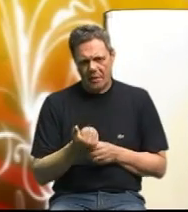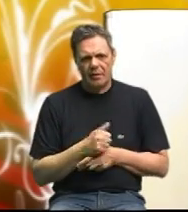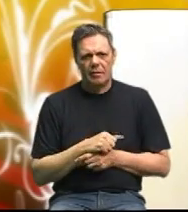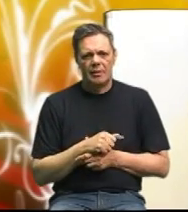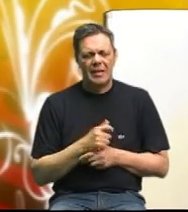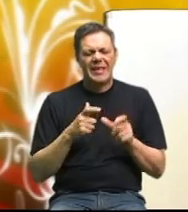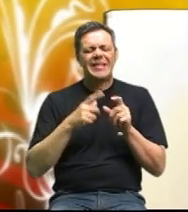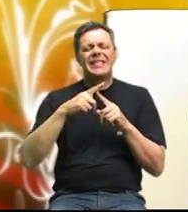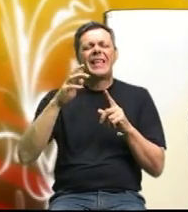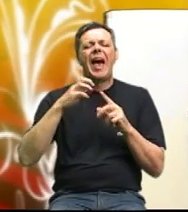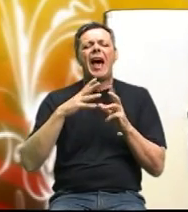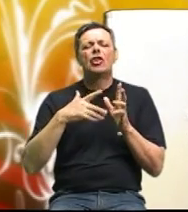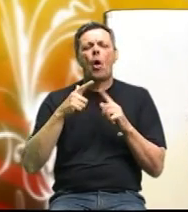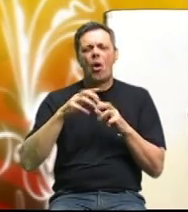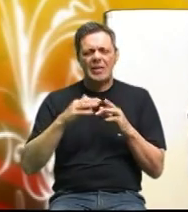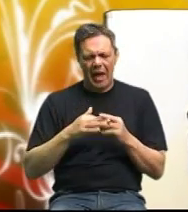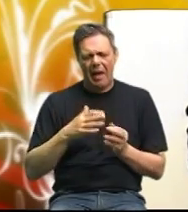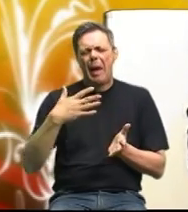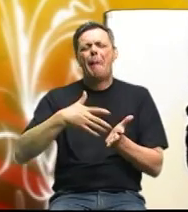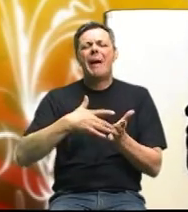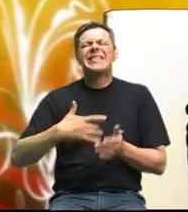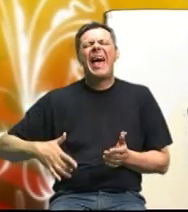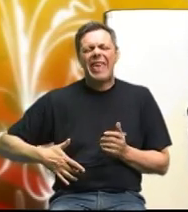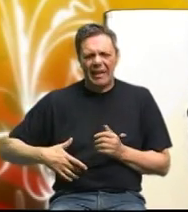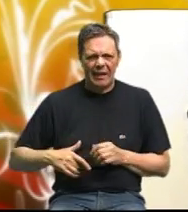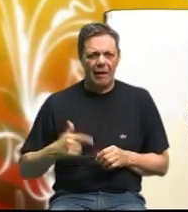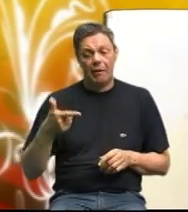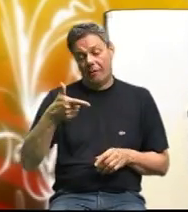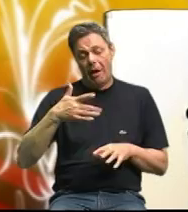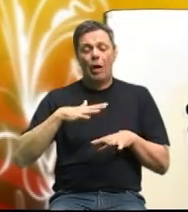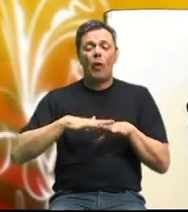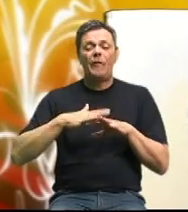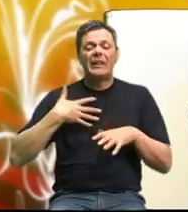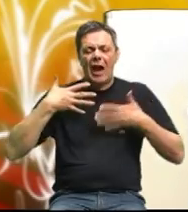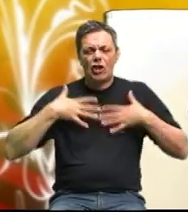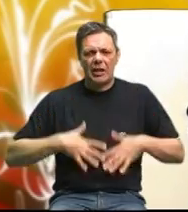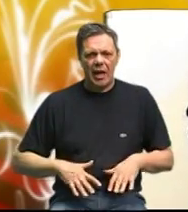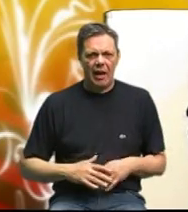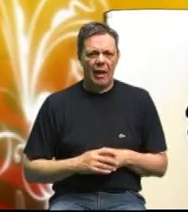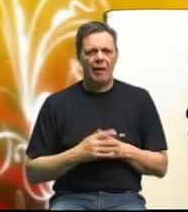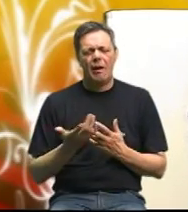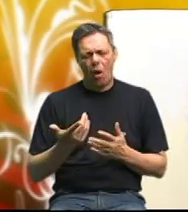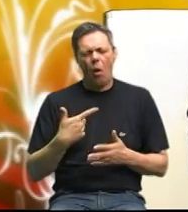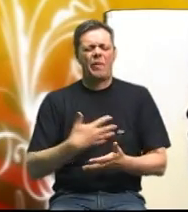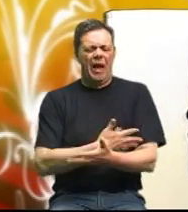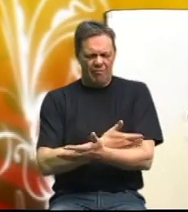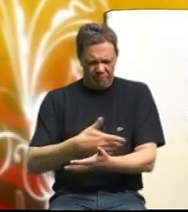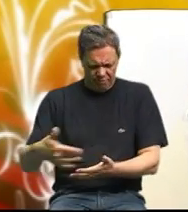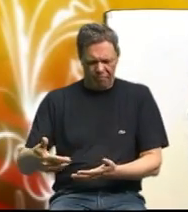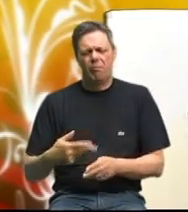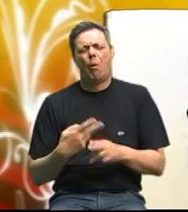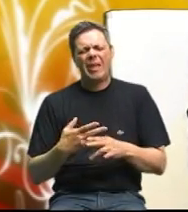steatoza, to je masne jetri, to je filtr našeg tijela. Poslije sve kardiovaskularne